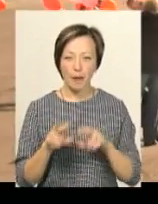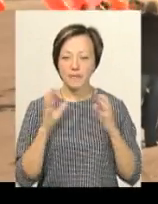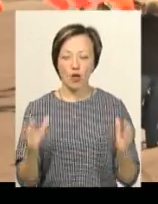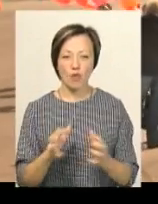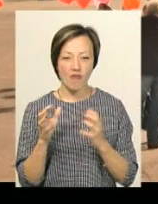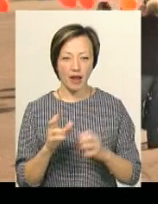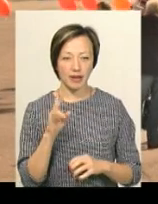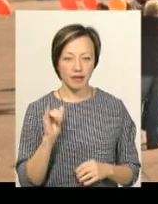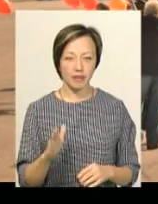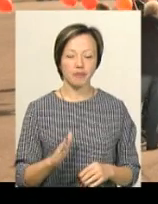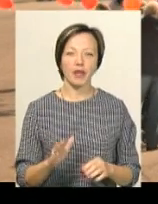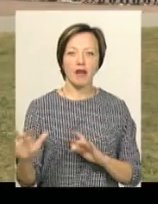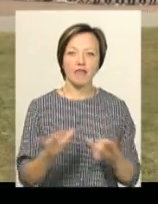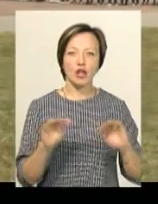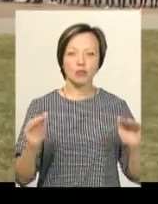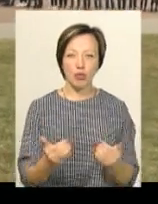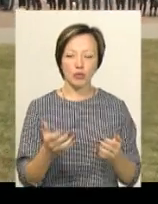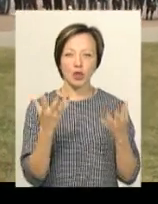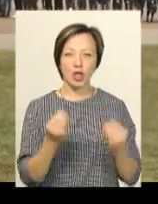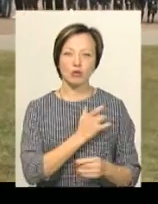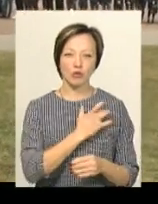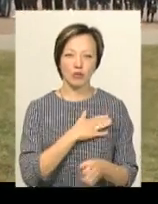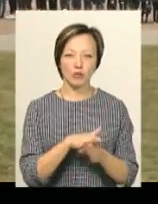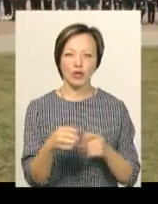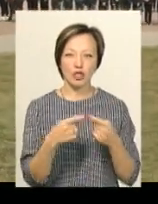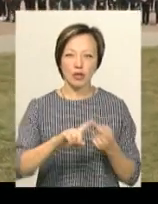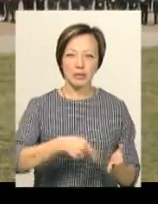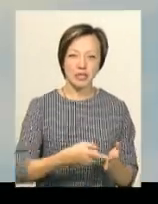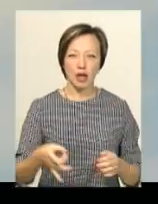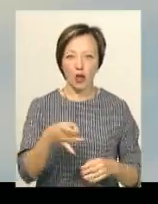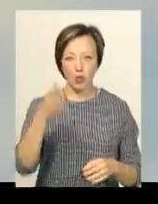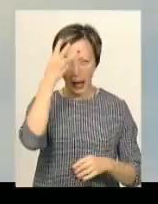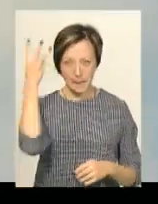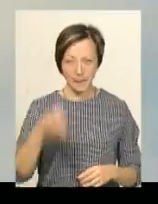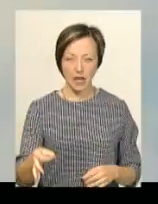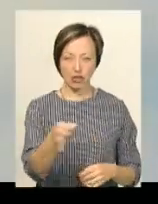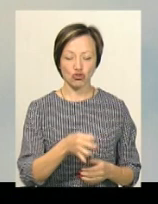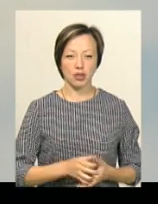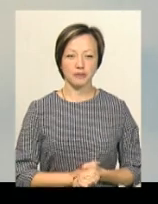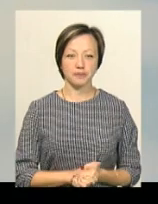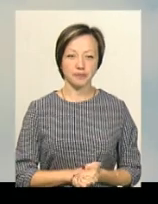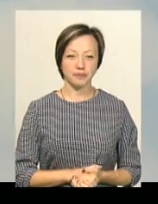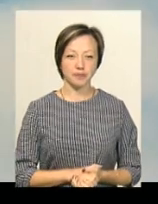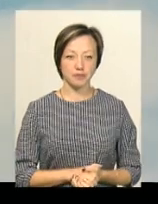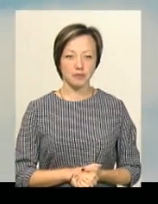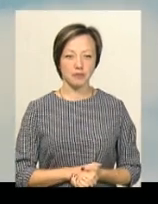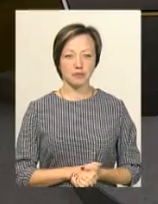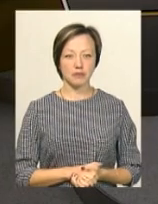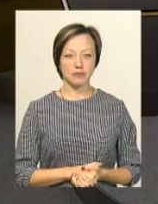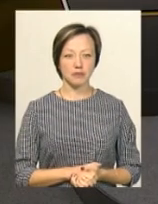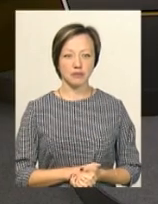Флешмоб до дня усиновлення відбусі і в інших містах та районах Хмельниччини. Дарина Денисенко, Юрій Чорний, новини Поділля-Центр.